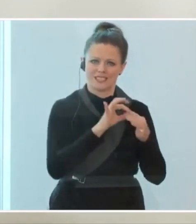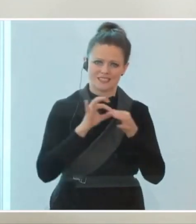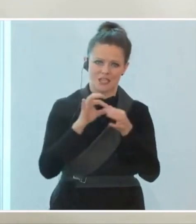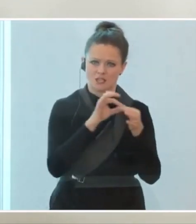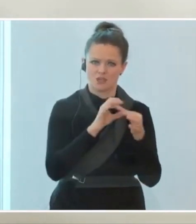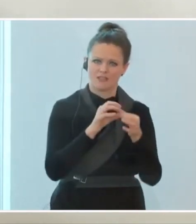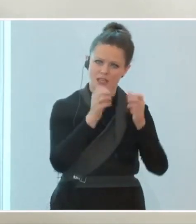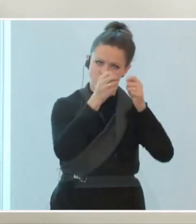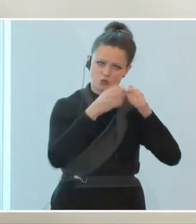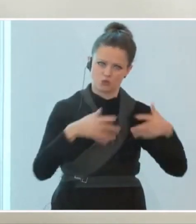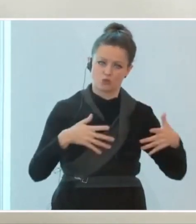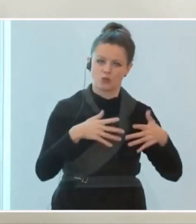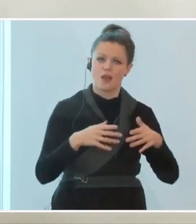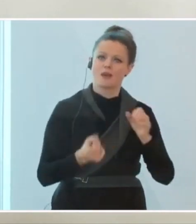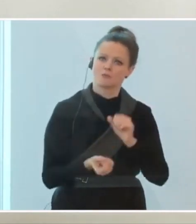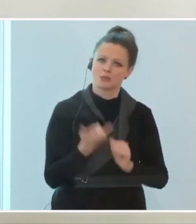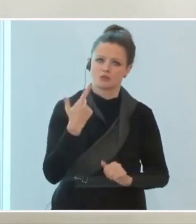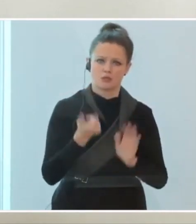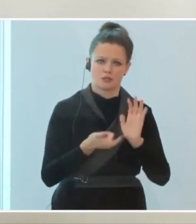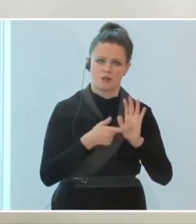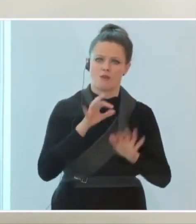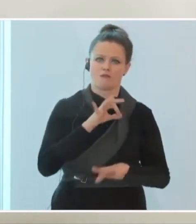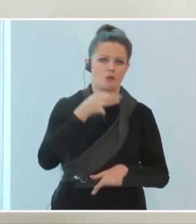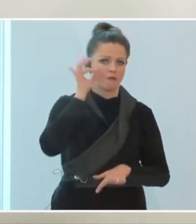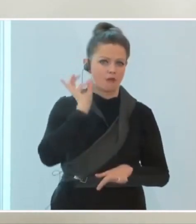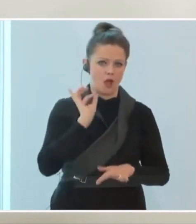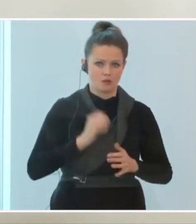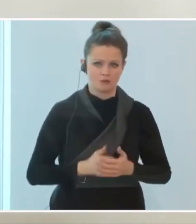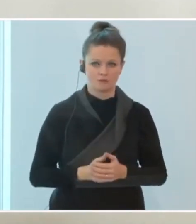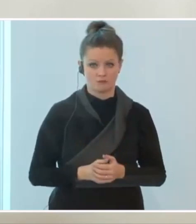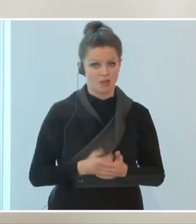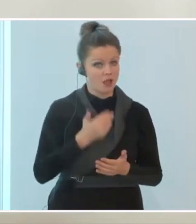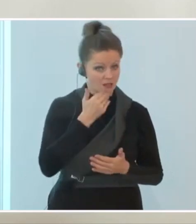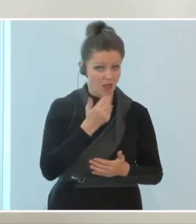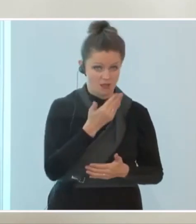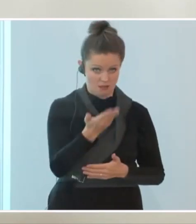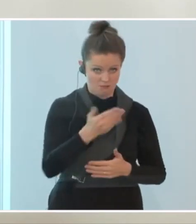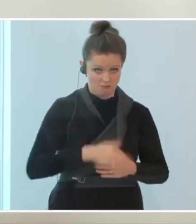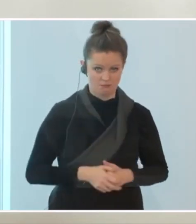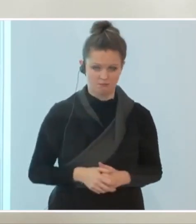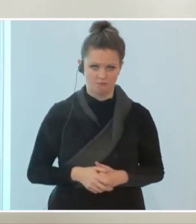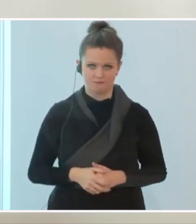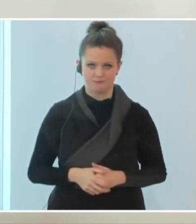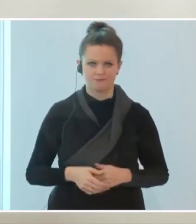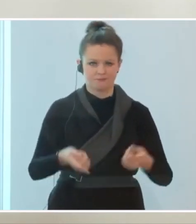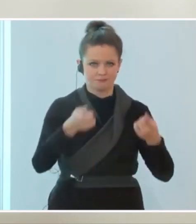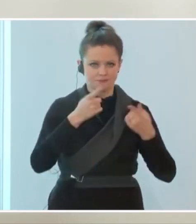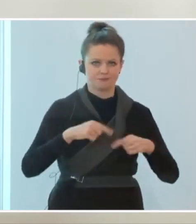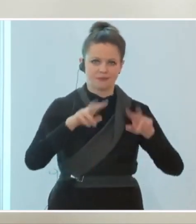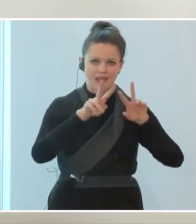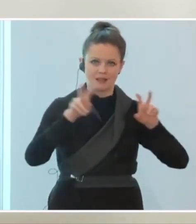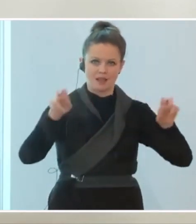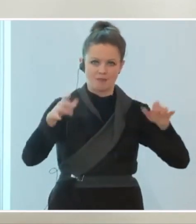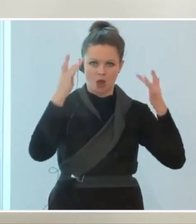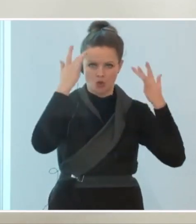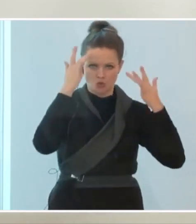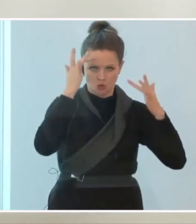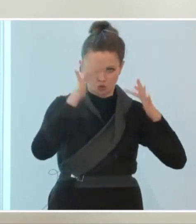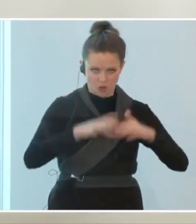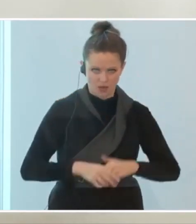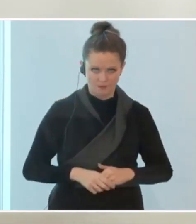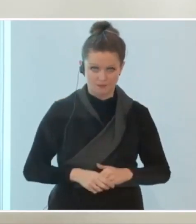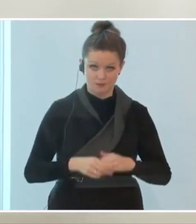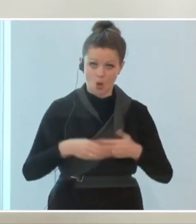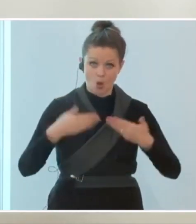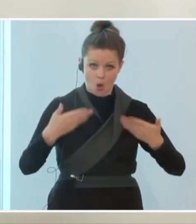Verhältnisse für die Frauen. Danke dafür im Übrigen. Zur Kultur. Ja, dieses Jahr